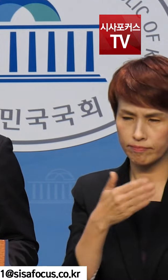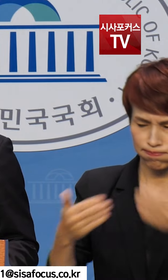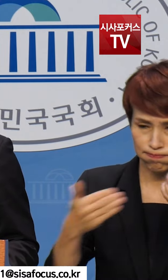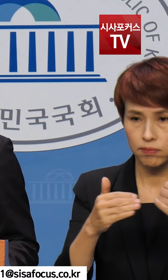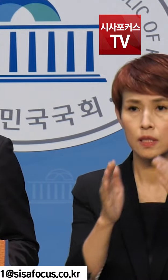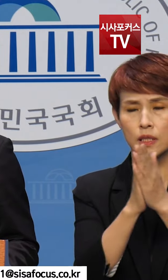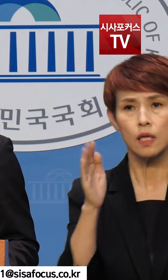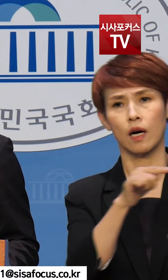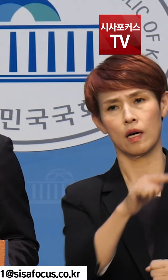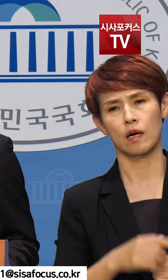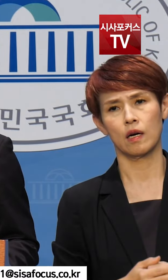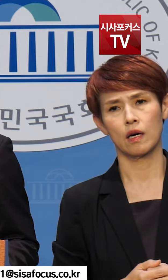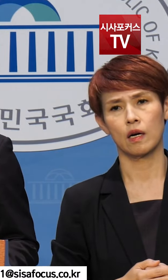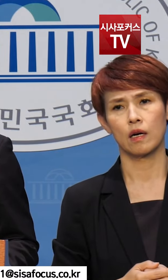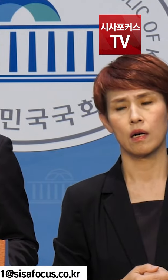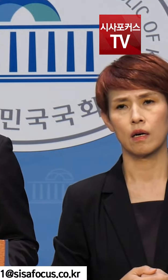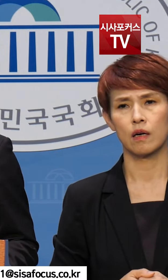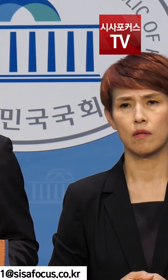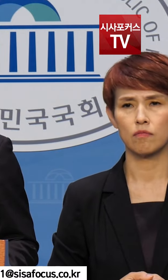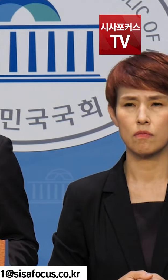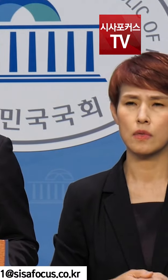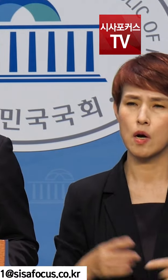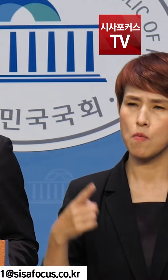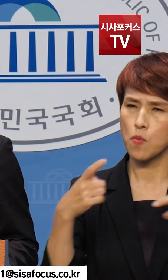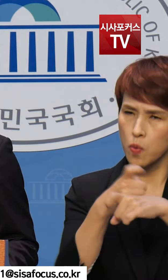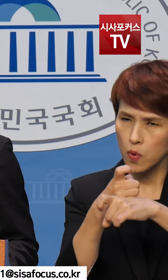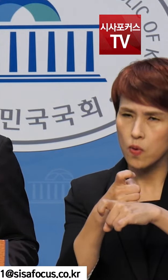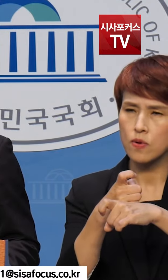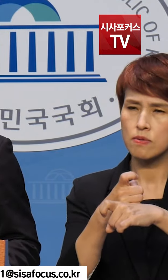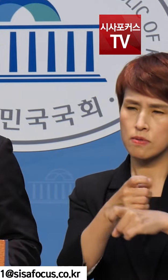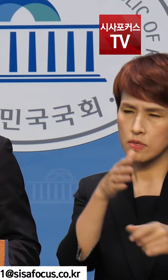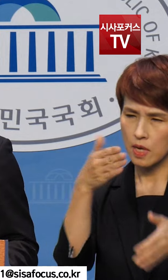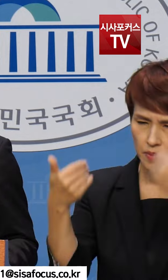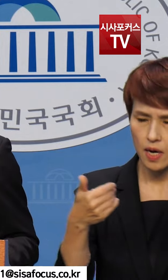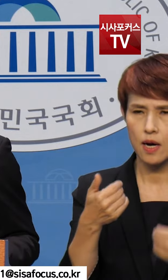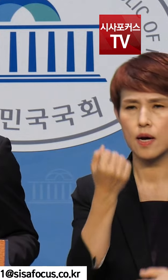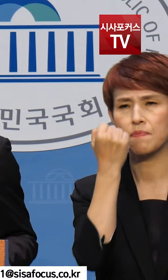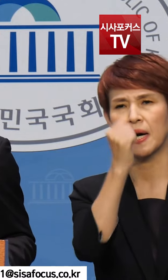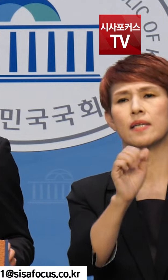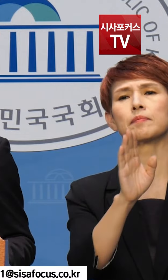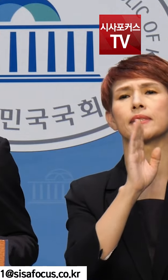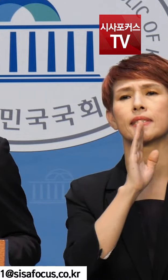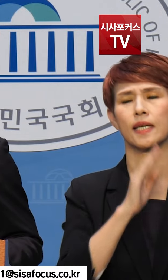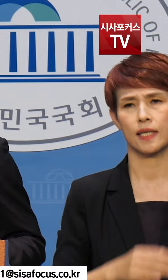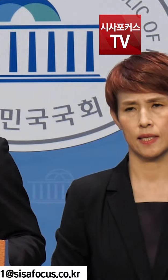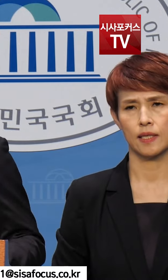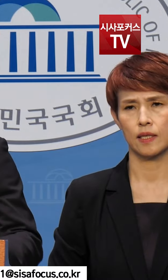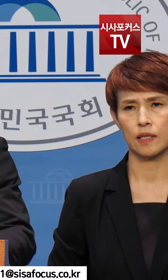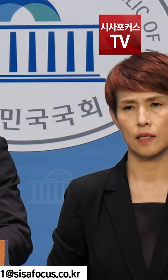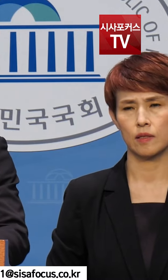시작됐습니다. 당연히 보복감사 표적감사 논란이 이렇습니다.